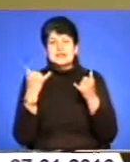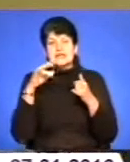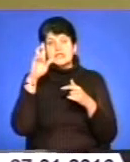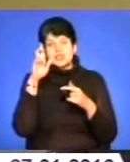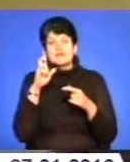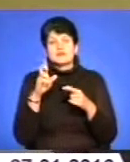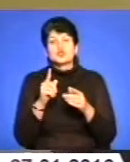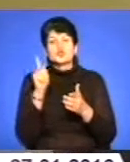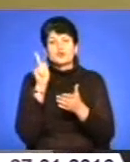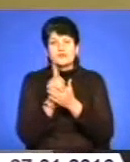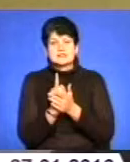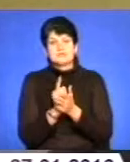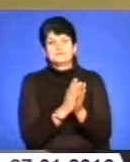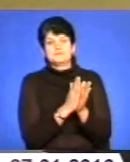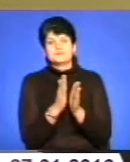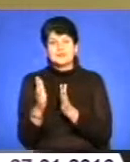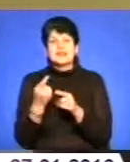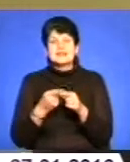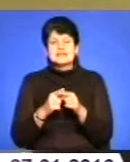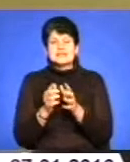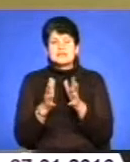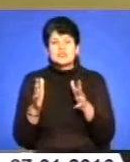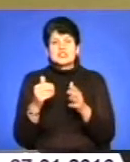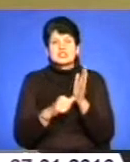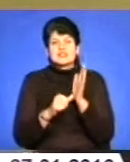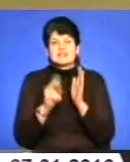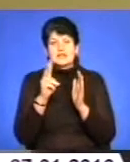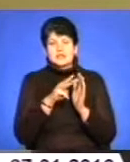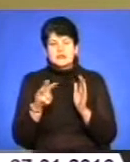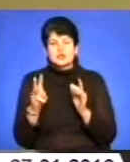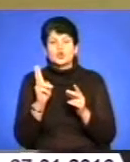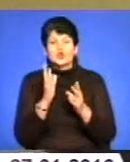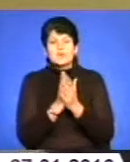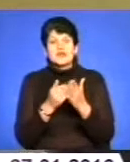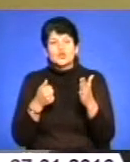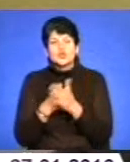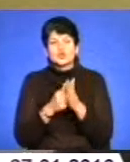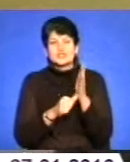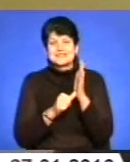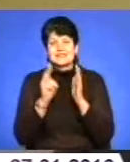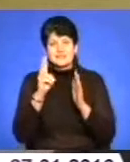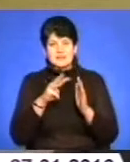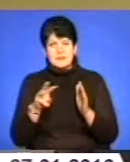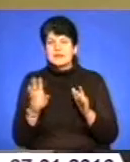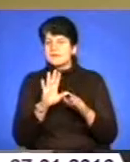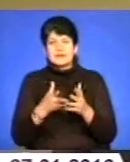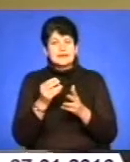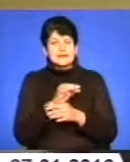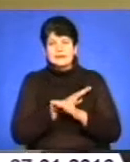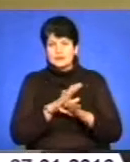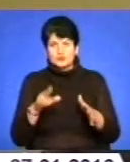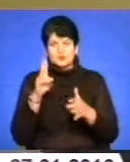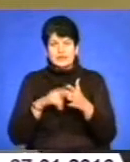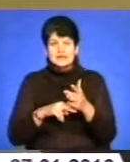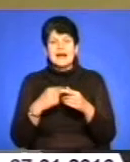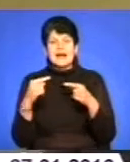'язала провести в відповідність, і максимальний розмір пільги – 60 квадратних метрів. Тобто всі, хто має квартири до 6 квадратів, не будуть сплачувати податок на нерухомість, всі, хто